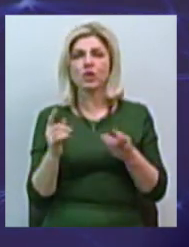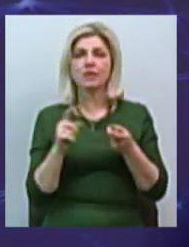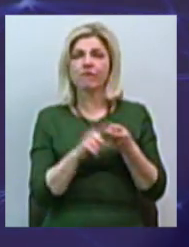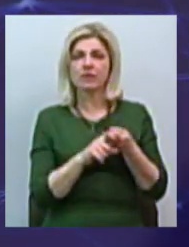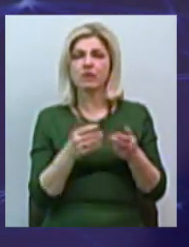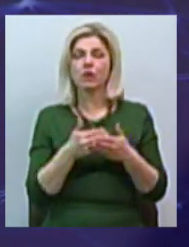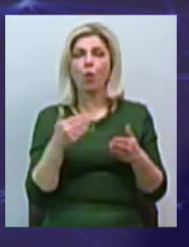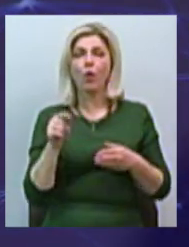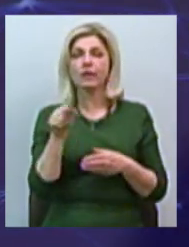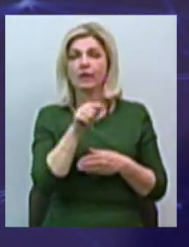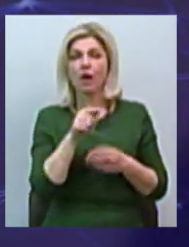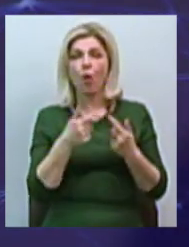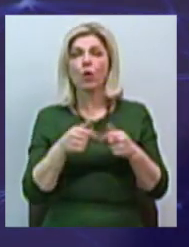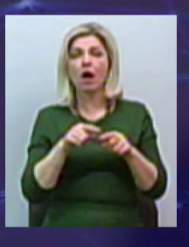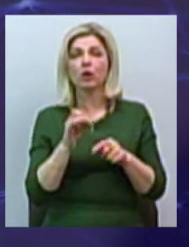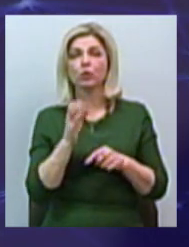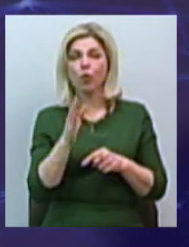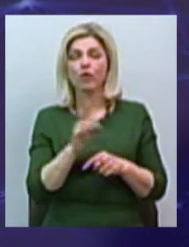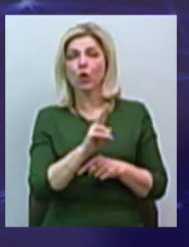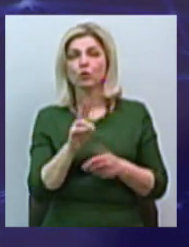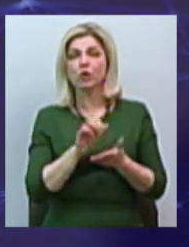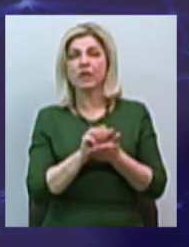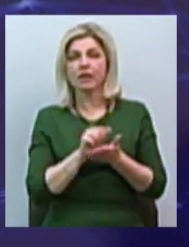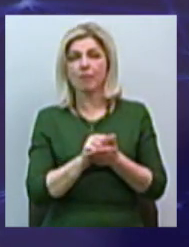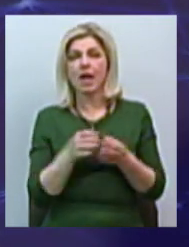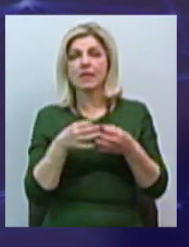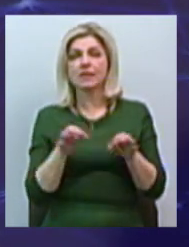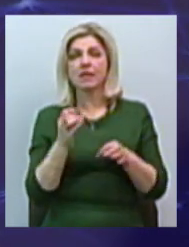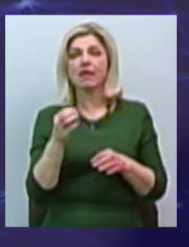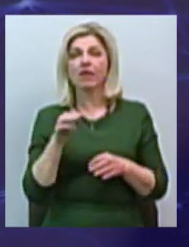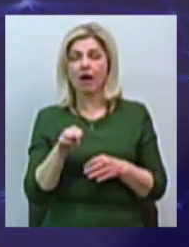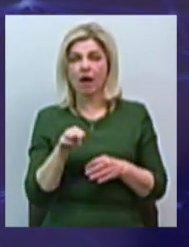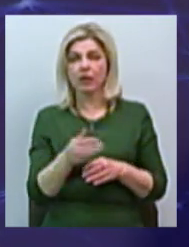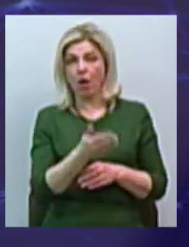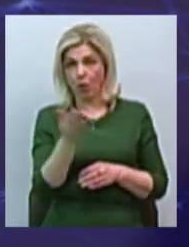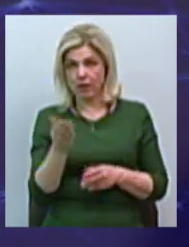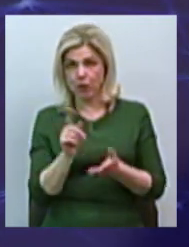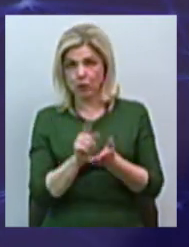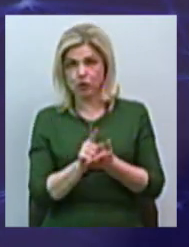органів, структур, які займаються сертифікацією. Тобто вони повинні доказати